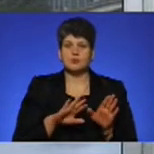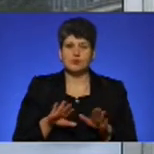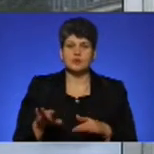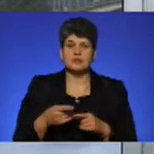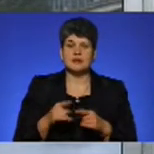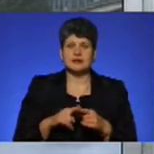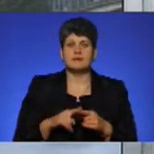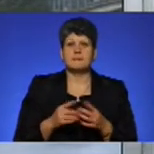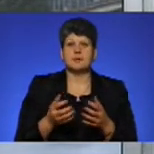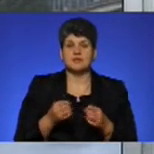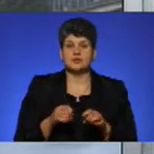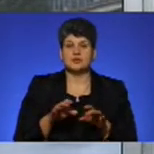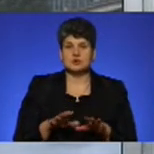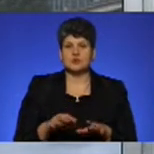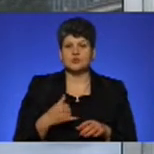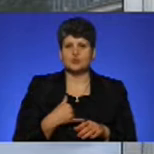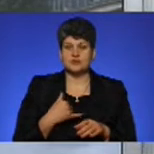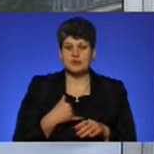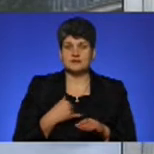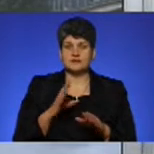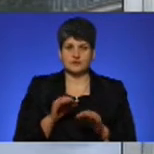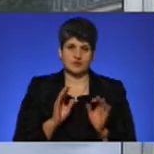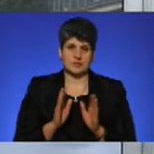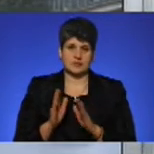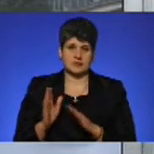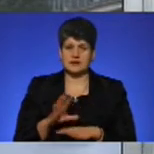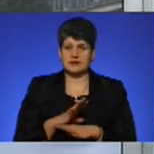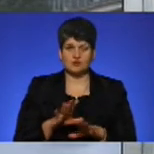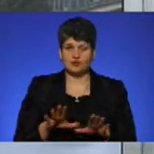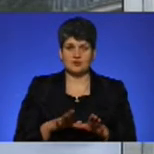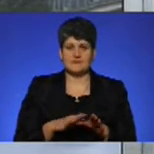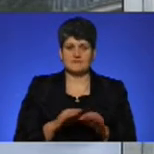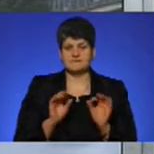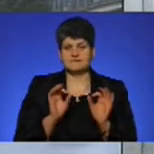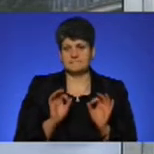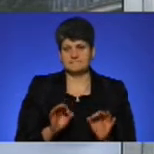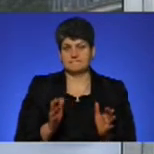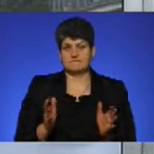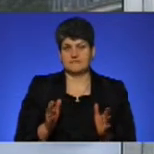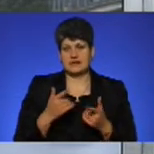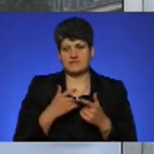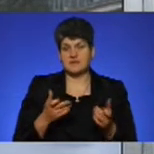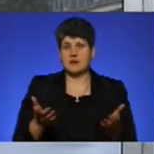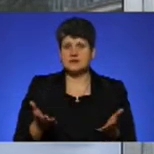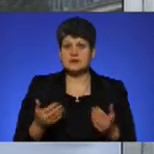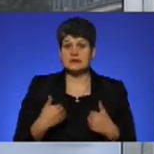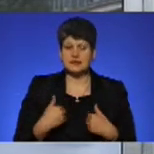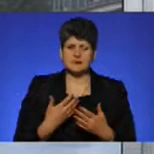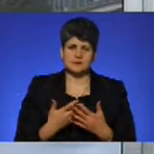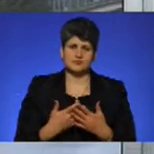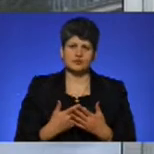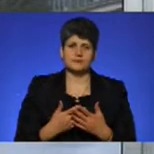принятого решення все у нас наладиться, буде не зовсім верно, не зовсім достоверно інформацією. Я приведу